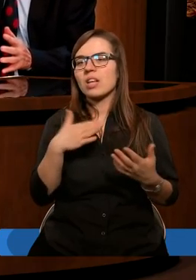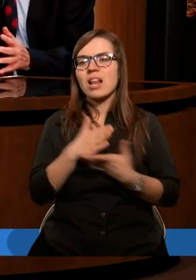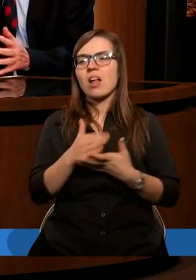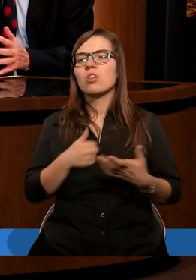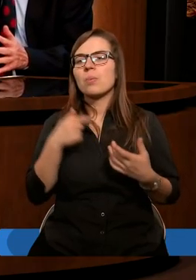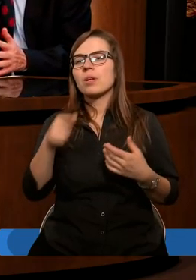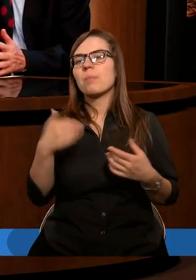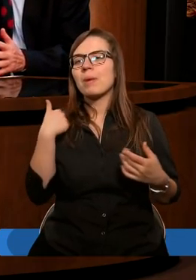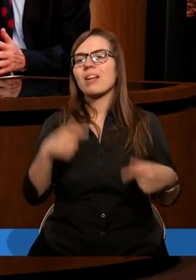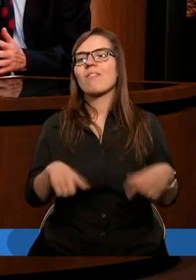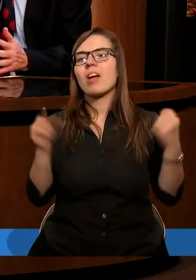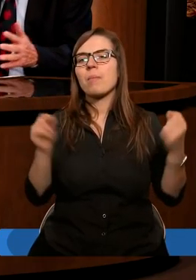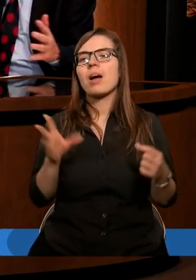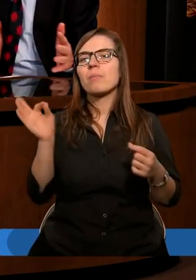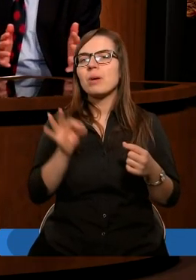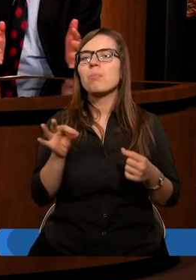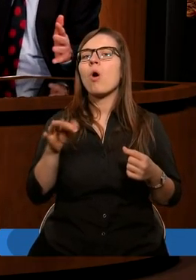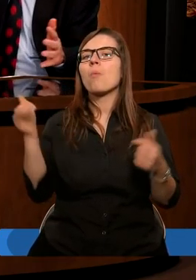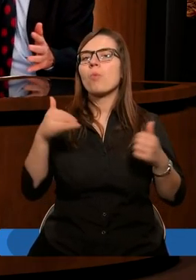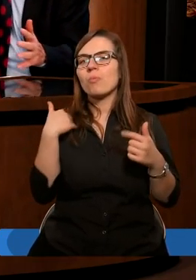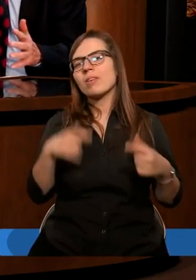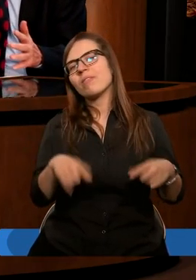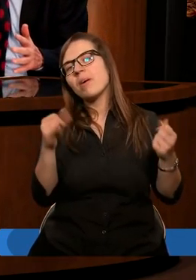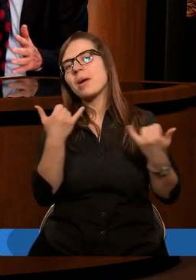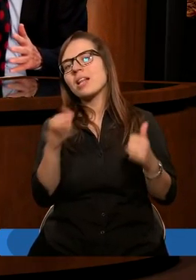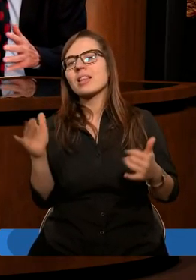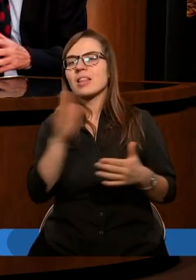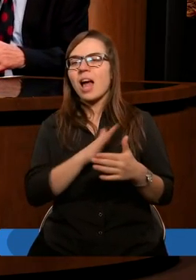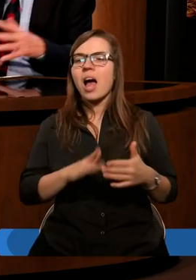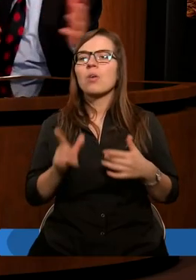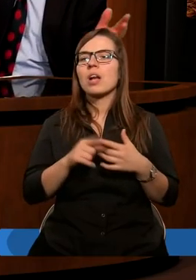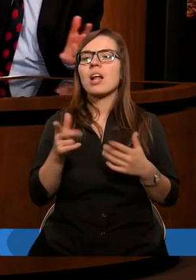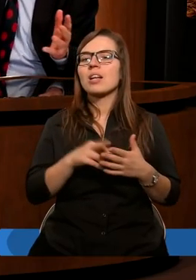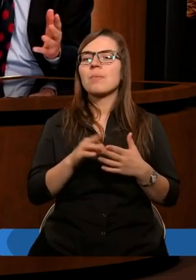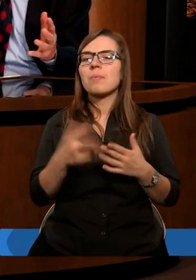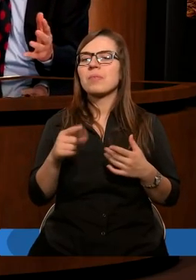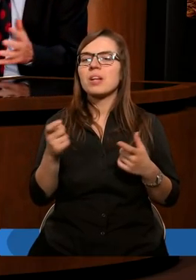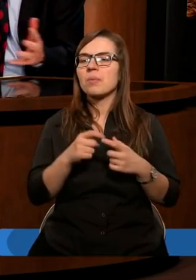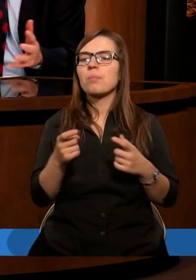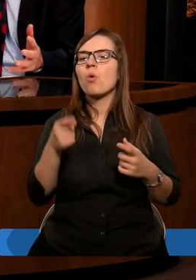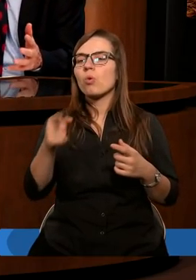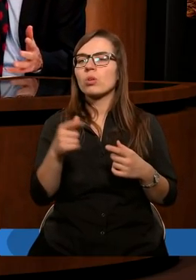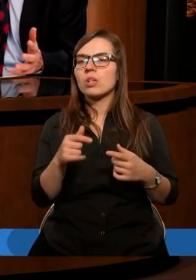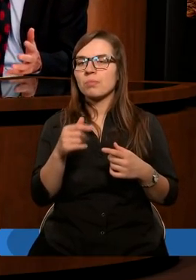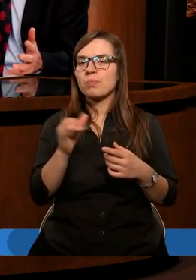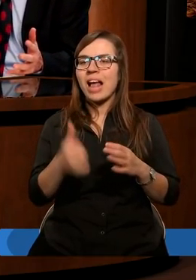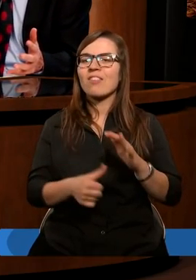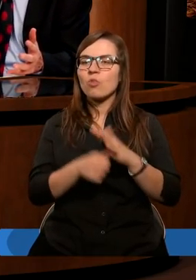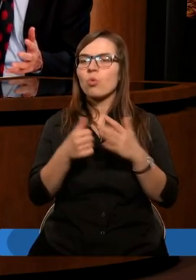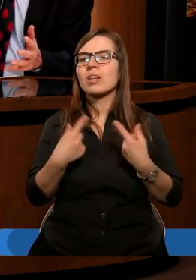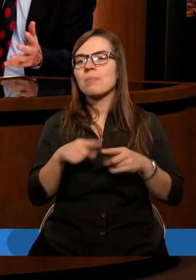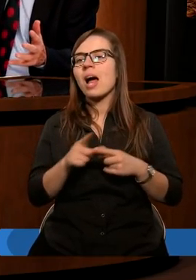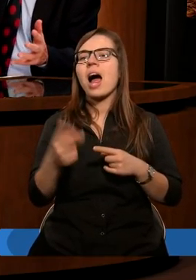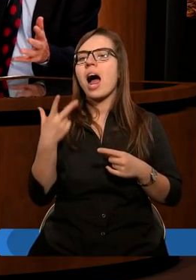zasługiwał na to, żeby być wybranym. Bóg mógłby ewentualnie wybrać jakiś inny naród. Ale dopełnienia innej funkcji. Ale dopełnienia funkcji